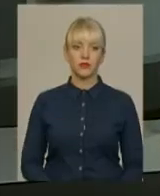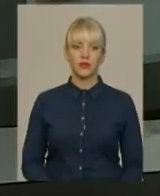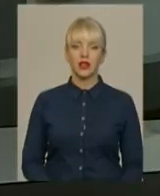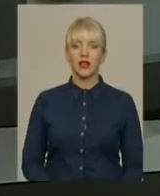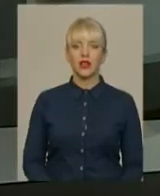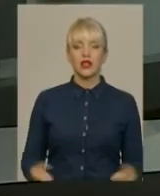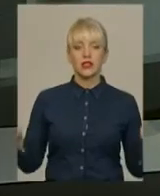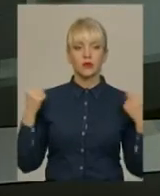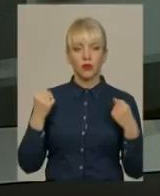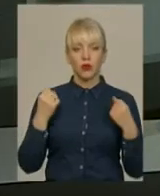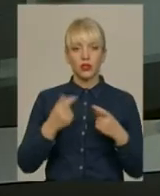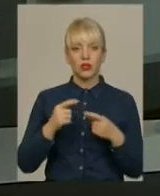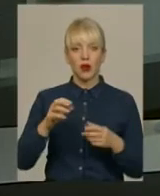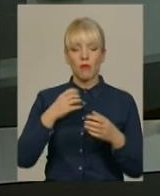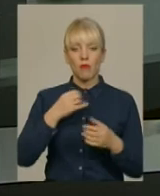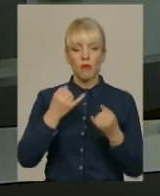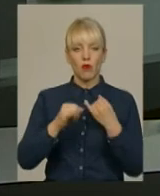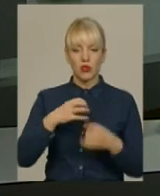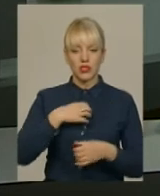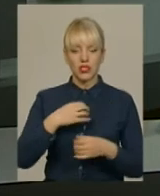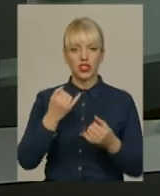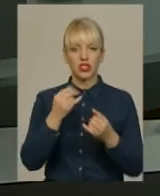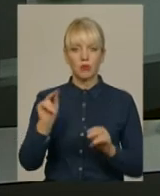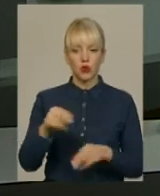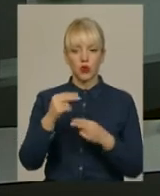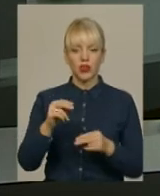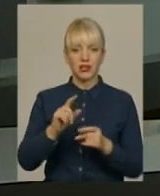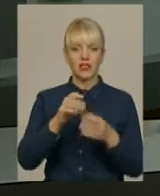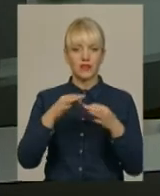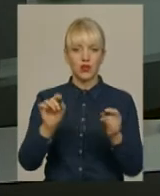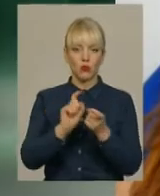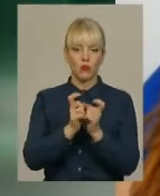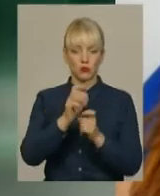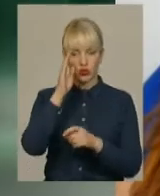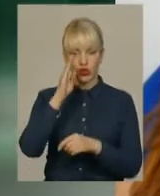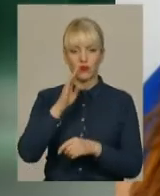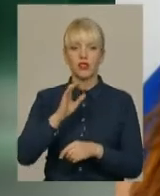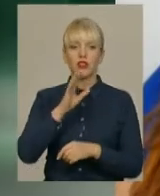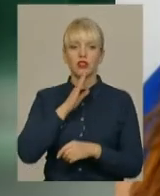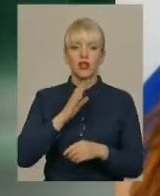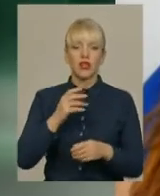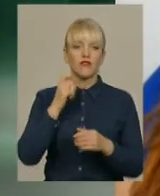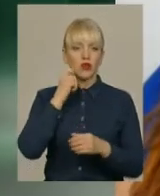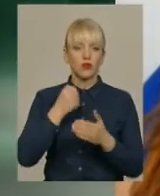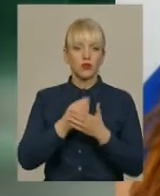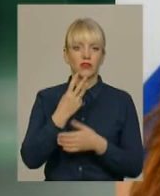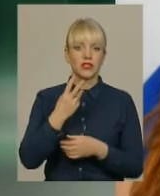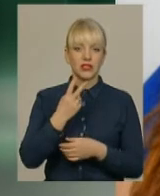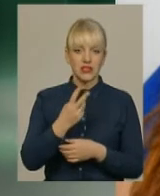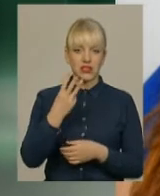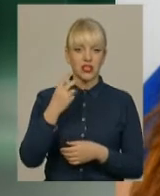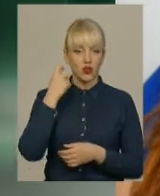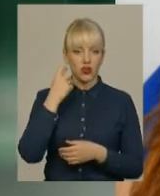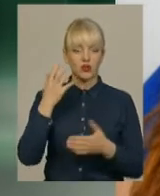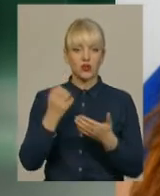І до спорту. Бронзу чемпіонату України з вільної боротьби серед чоловіків і жінок віком до 23 років здобула хмельничанка